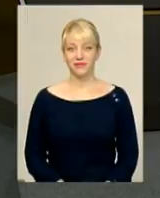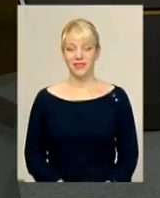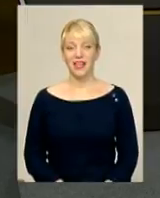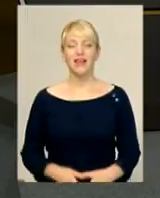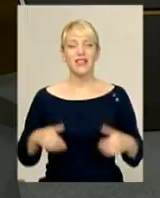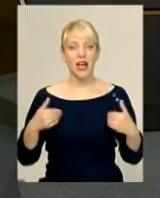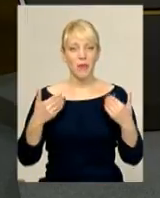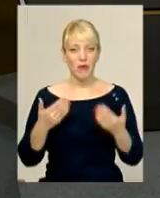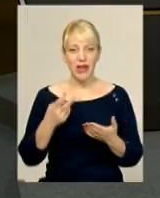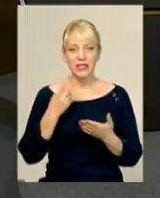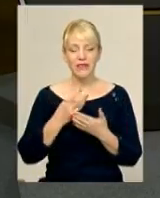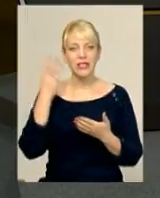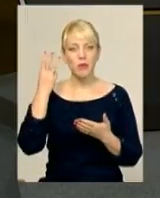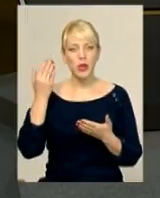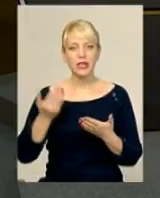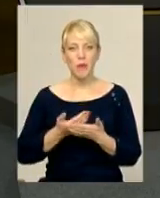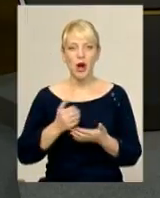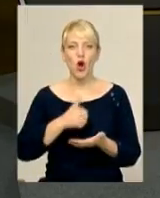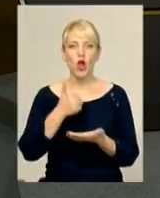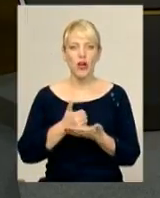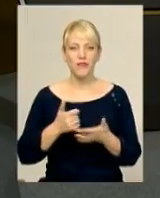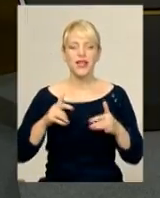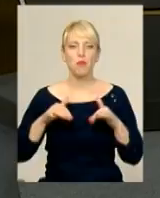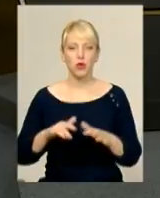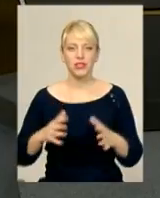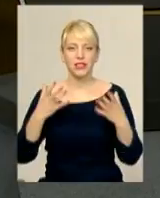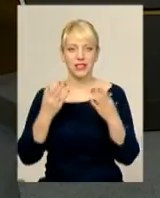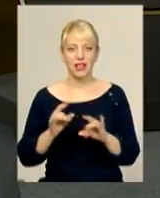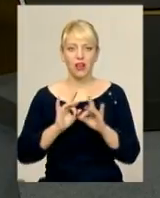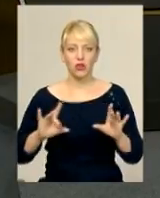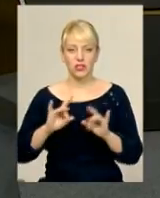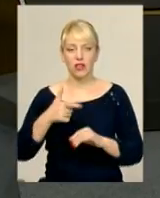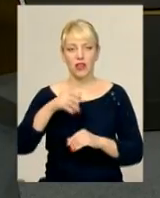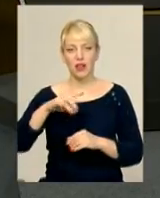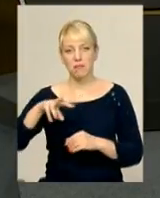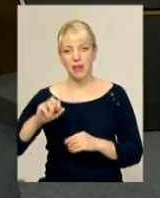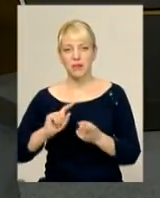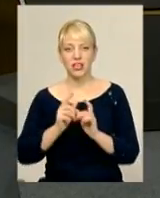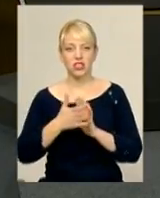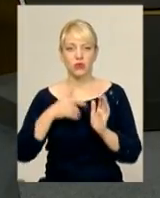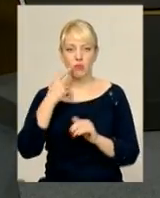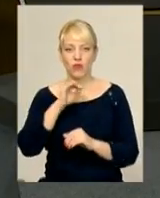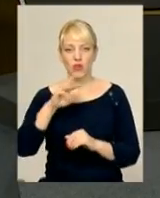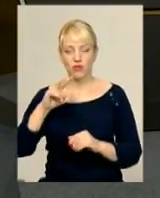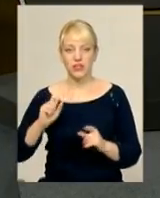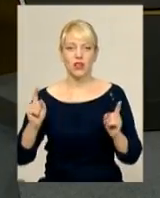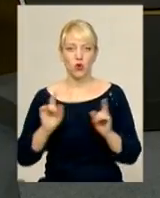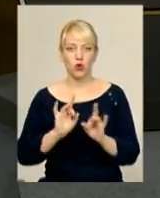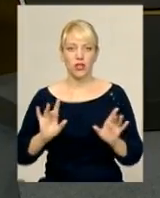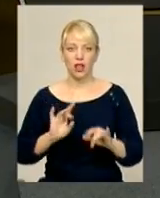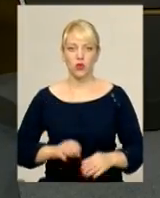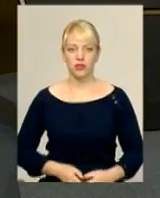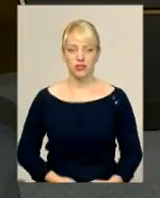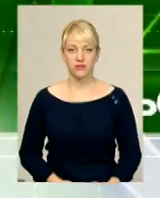Вітаю вас в ефірі «Подільська панорама» про головні новини дня. розкажуть Анна Герман та Оксана Фіновська. Далі короткий анонс випуску.